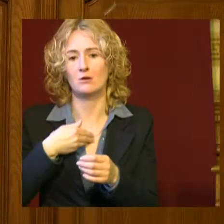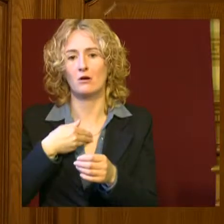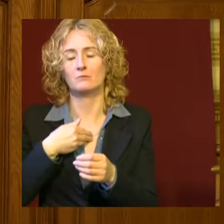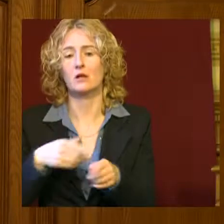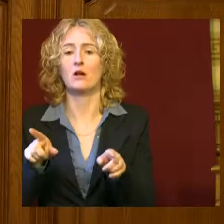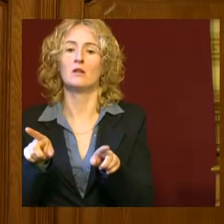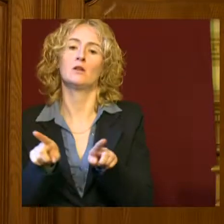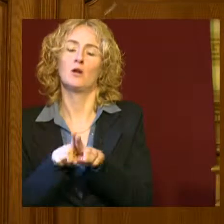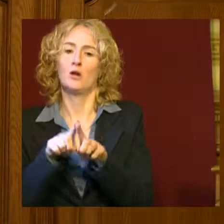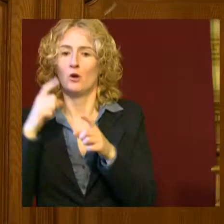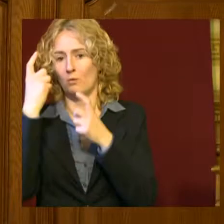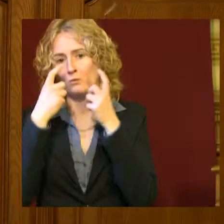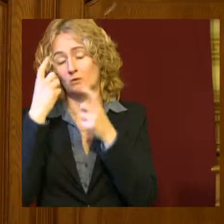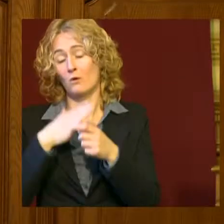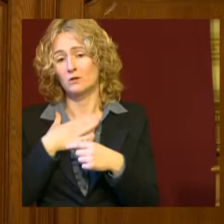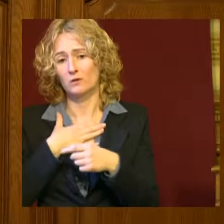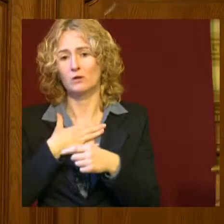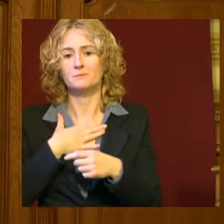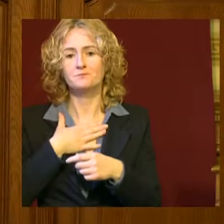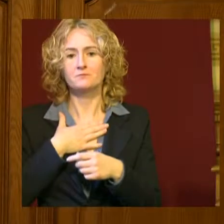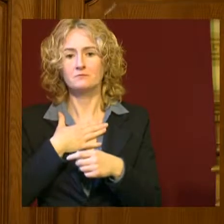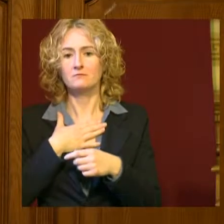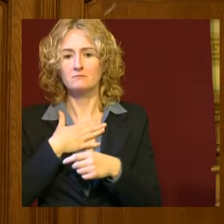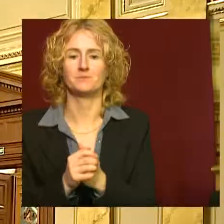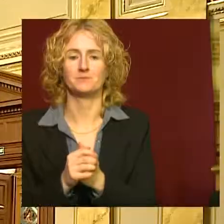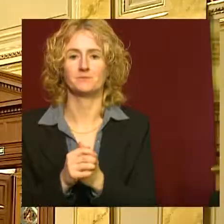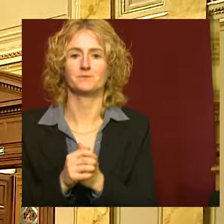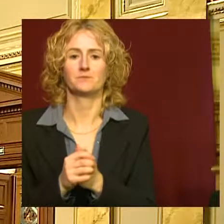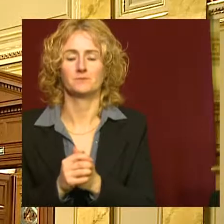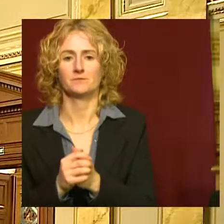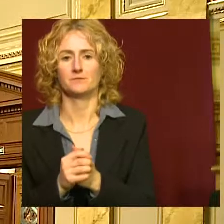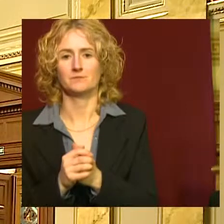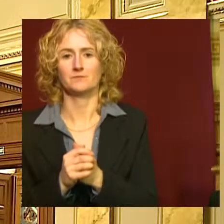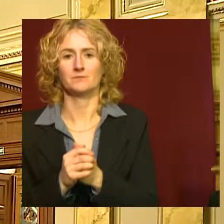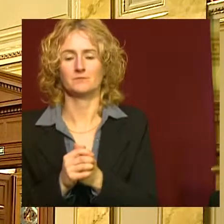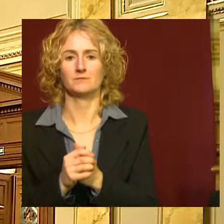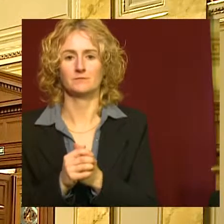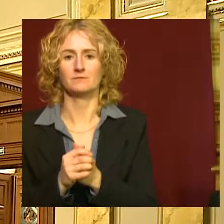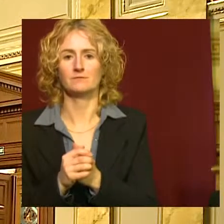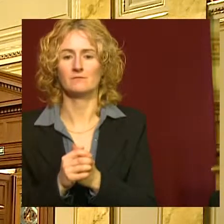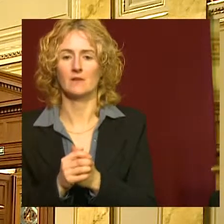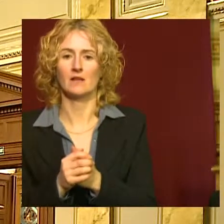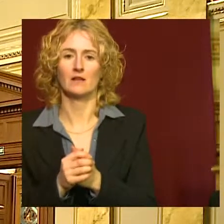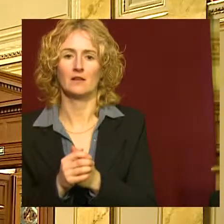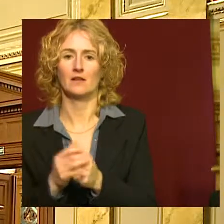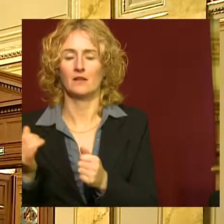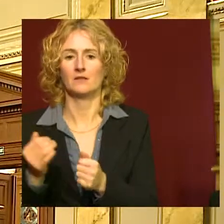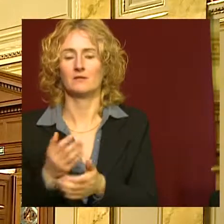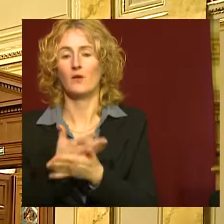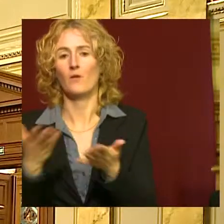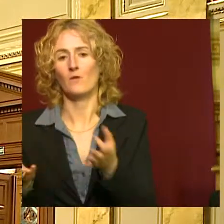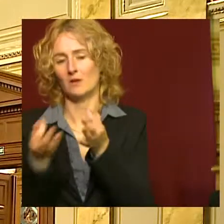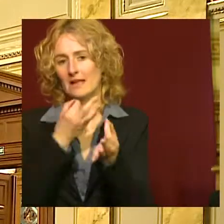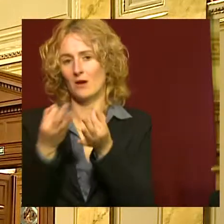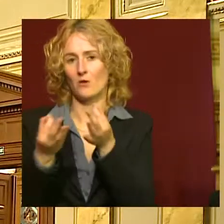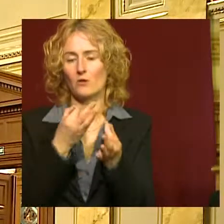hogy nekünk erre nem nagyon, sőt egyáltalán nincs szükségünk. Lázár János is hozzászólt a témához, amelyben arról beszélt, hogy az